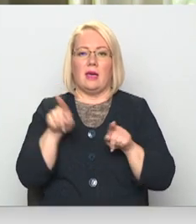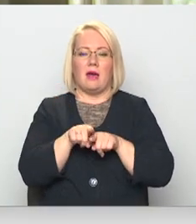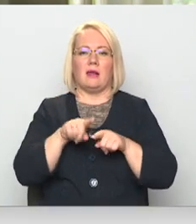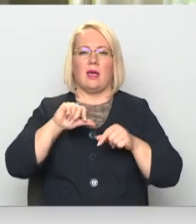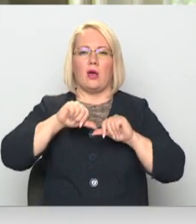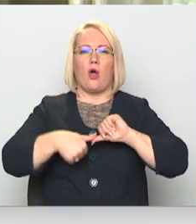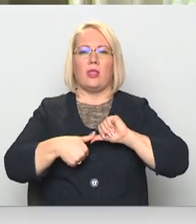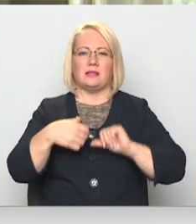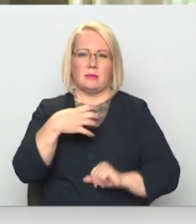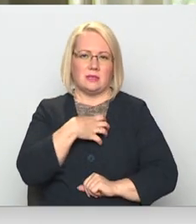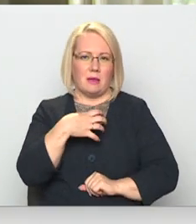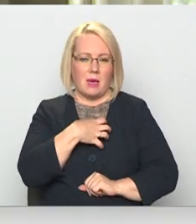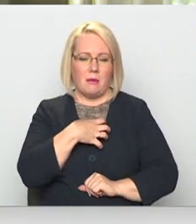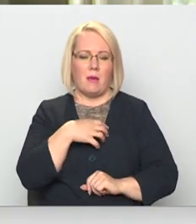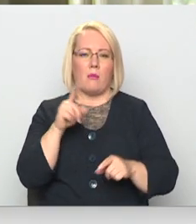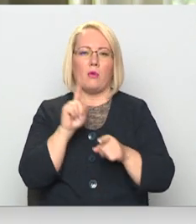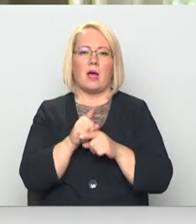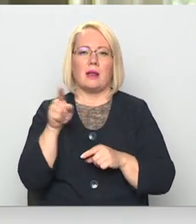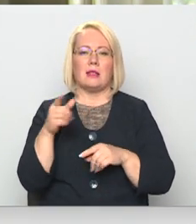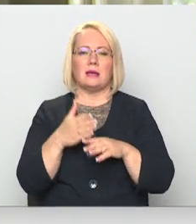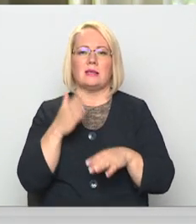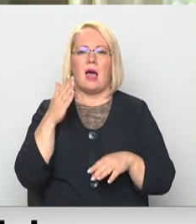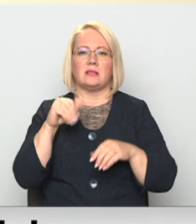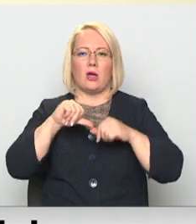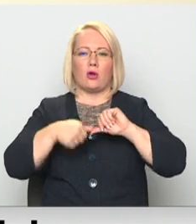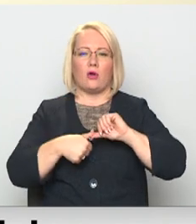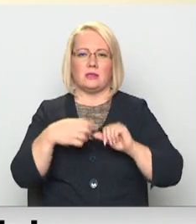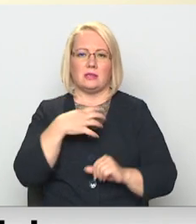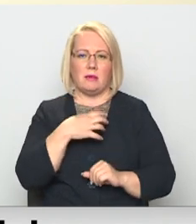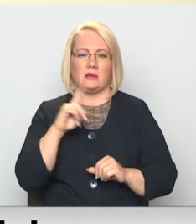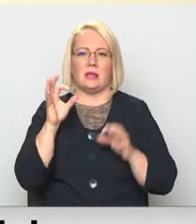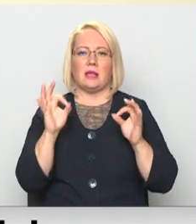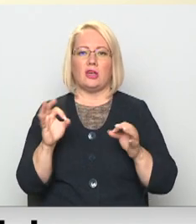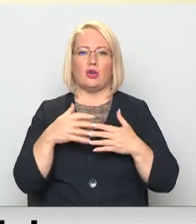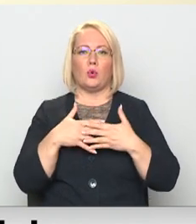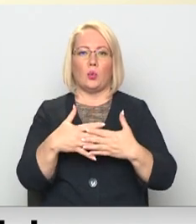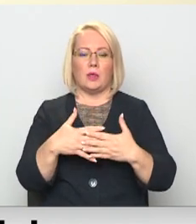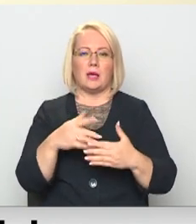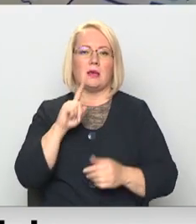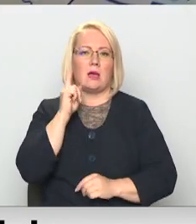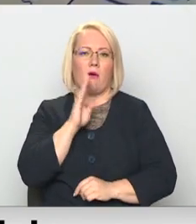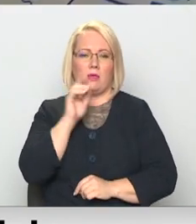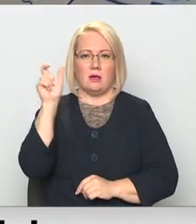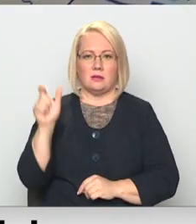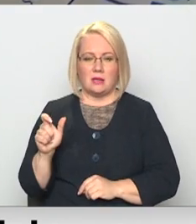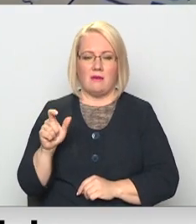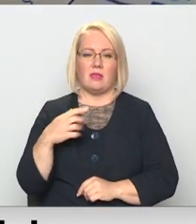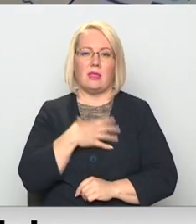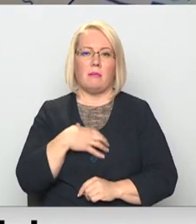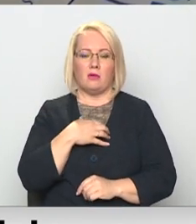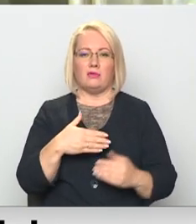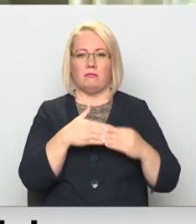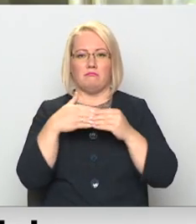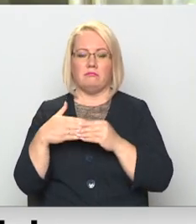šis pārveicis, arī priekšējais sācīm, ar šīs kroniskās slimības ir aprūtniece jaunas ieviete. Viņi ir vienprieciešams stacionārs, tāpēc viņi ir